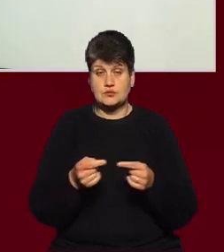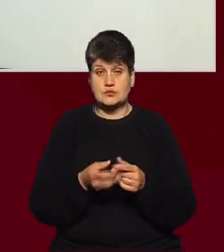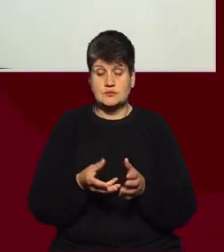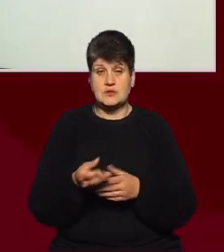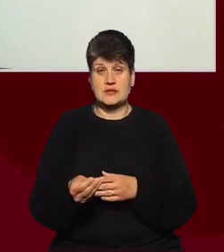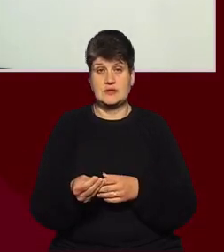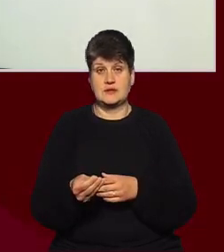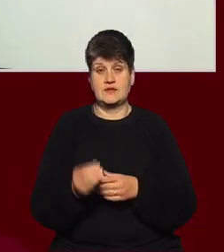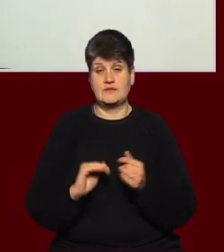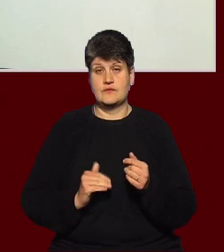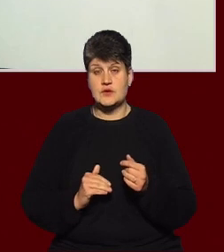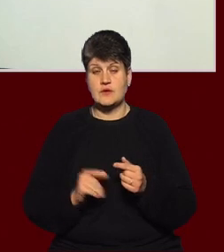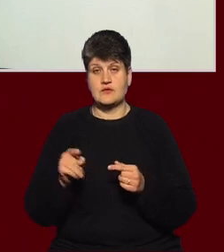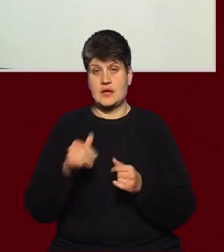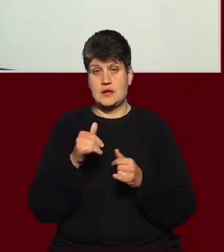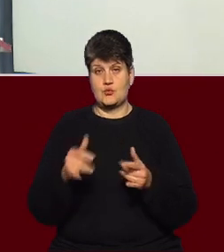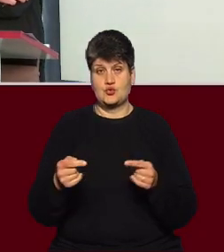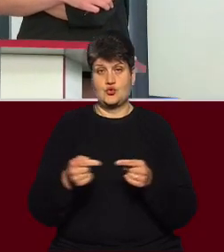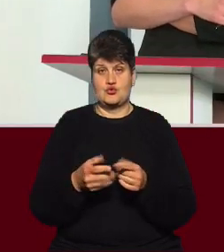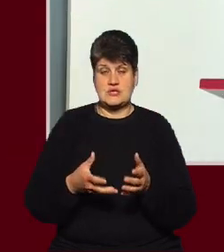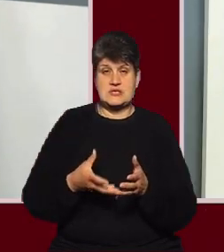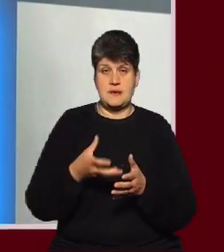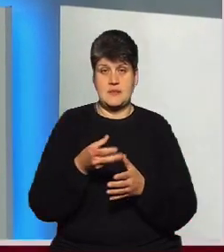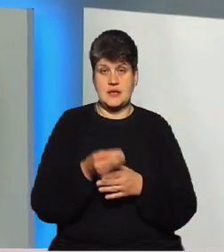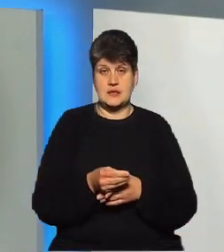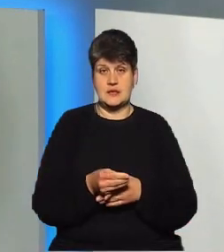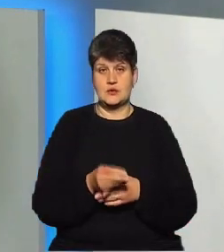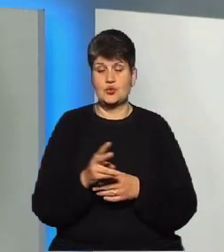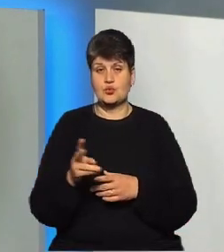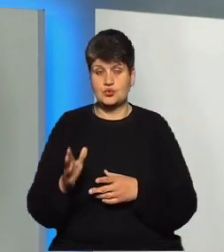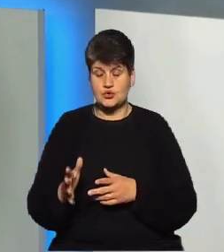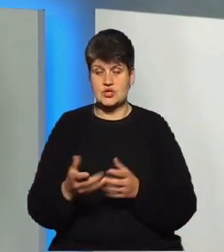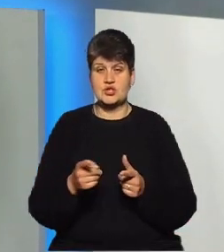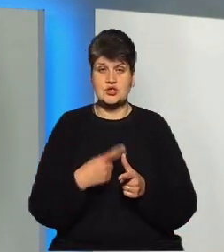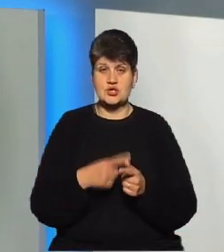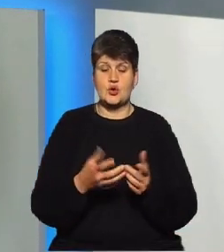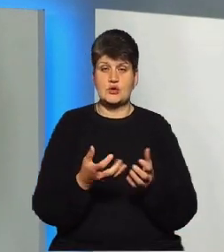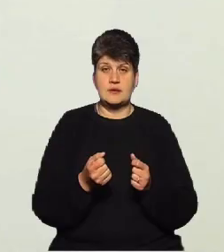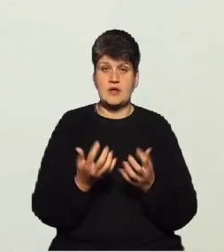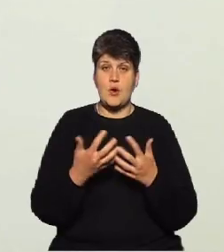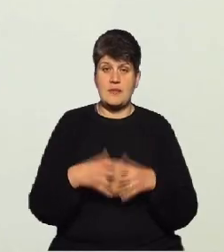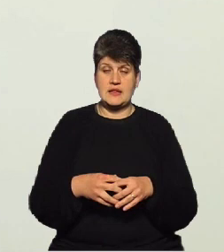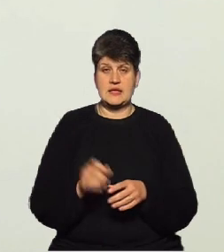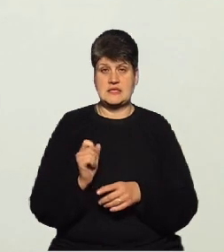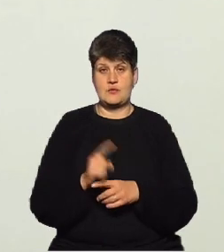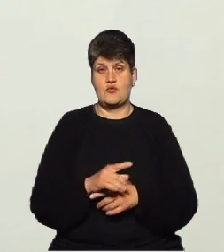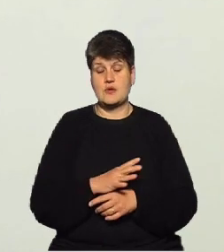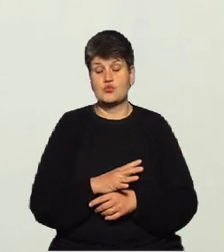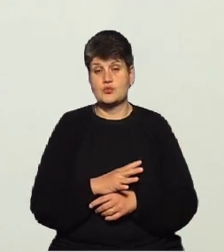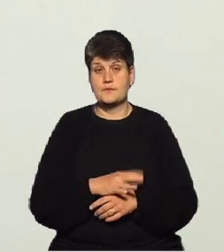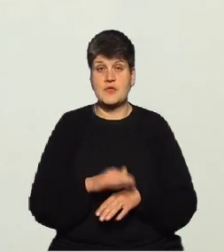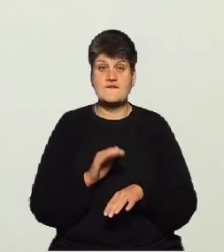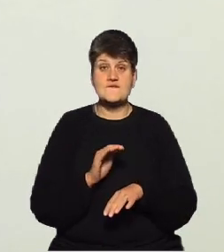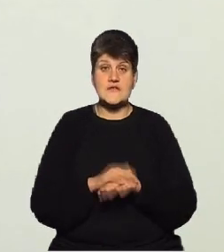можуть своєчасно заплатити супідрядникам, чи отримати поставки того блатного, яке було замовлено. Тому ми фактично вже маємо